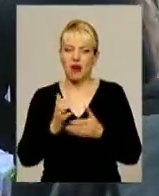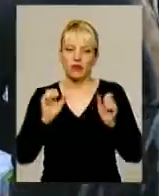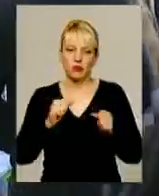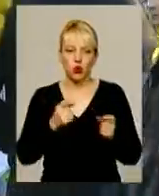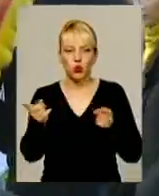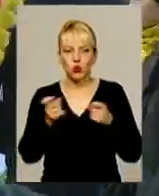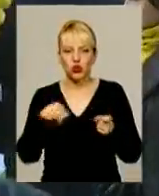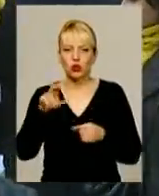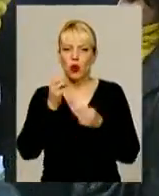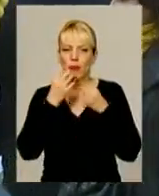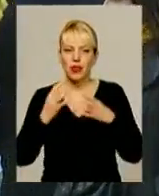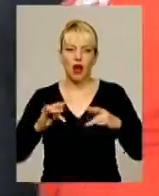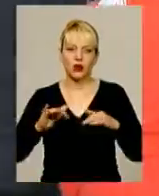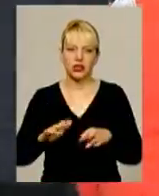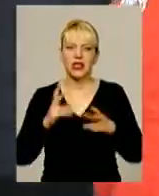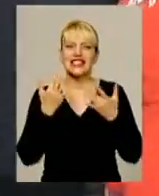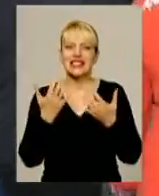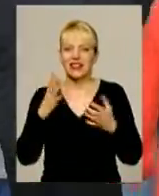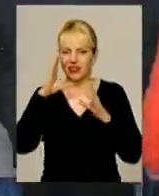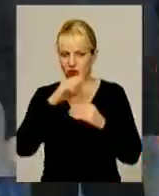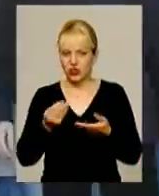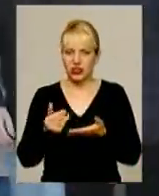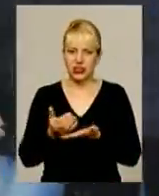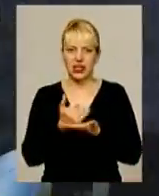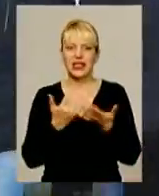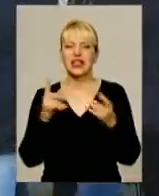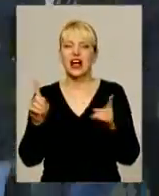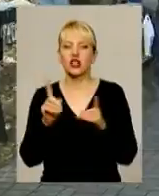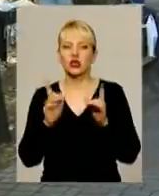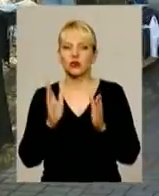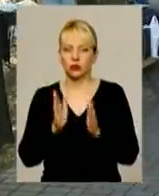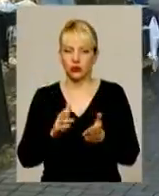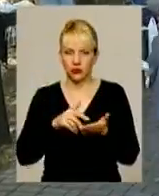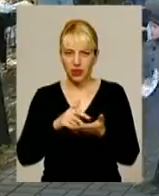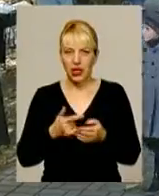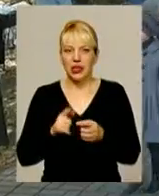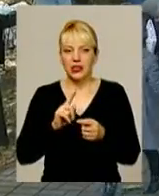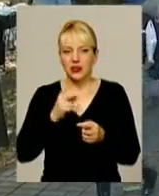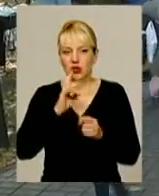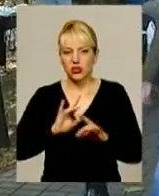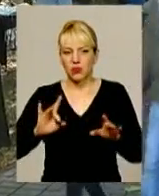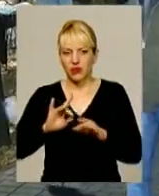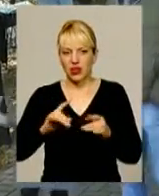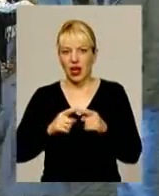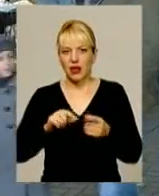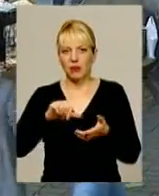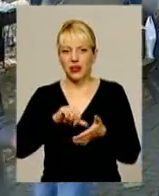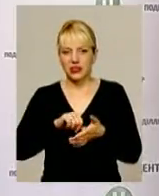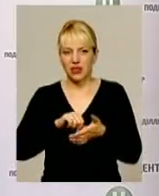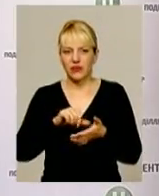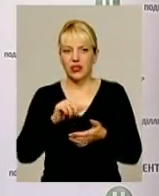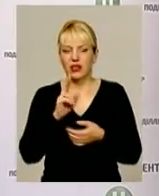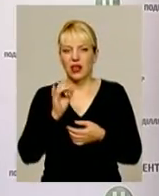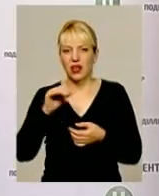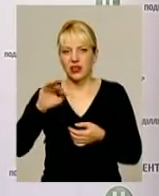благодійності. Скільки вдалося зібрати коштів та на що вони підуть, розповідає представник благодійного фонду «Карітас» Сергій Бабій.